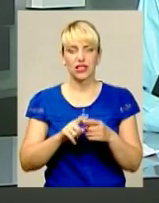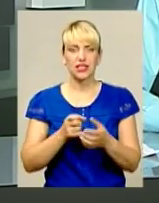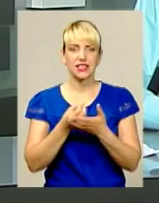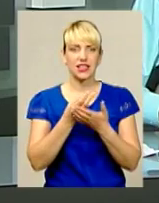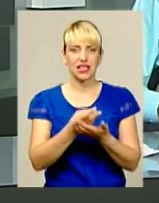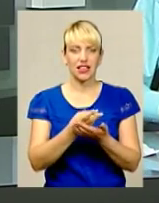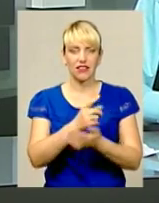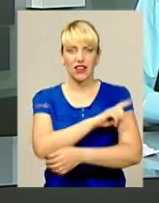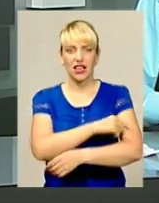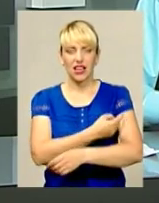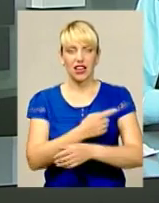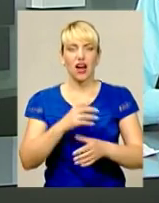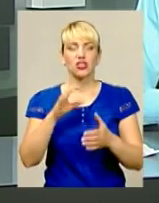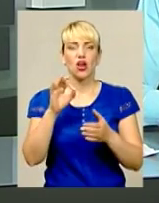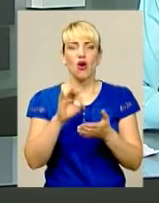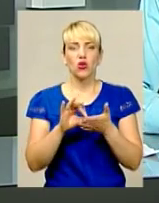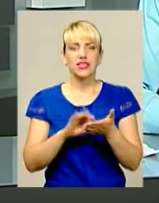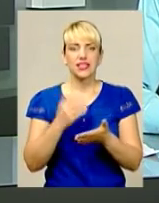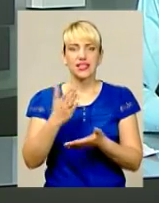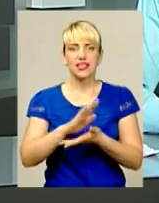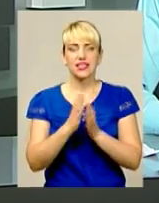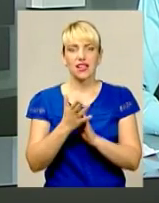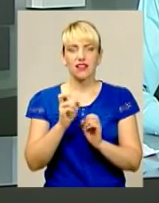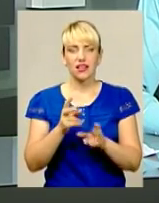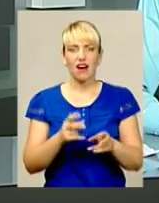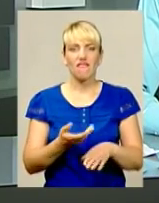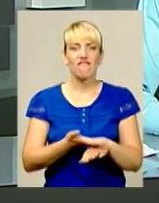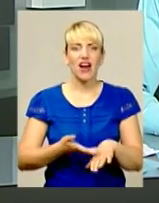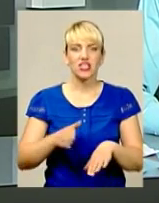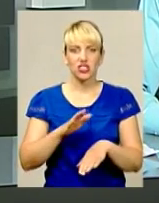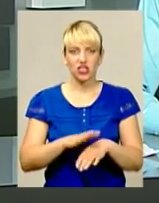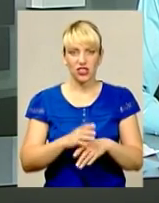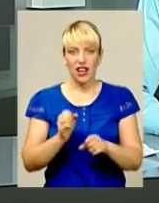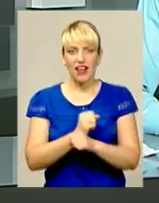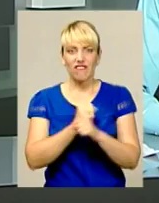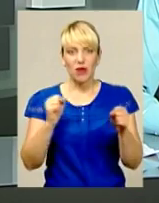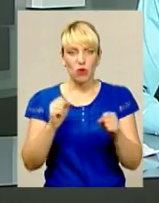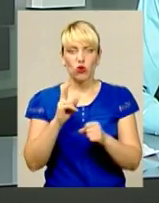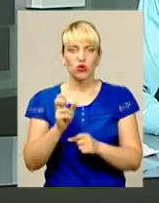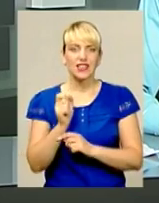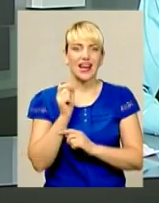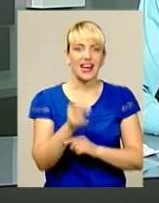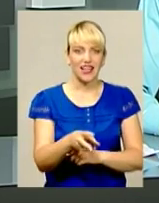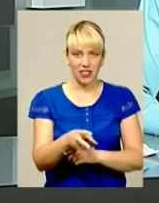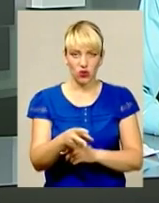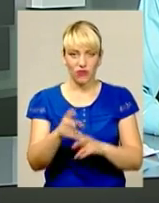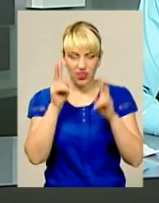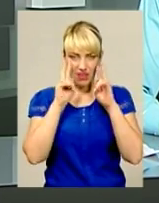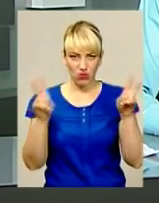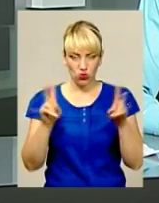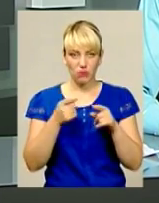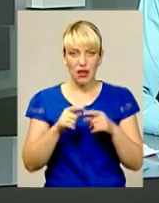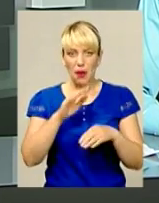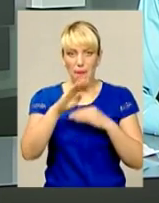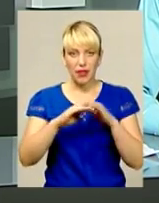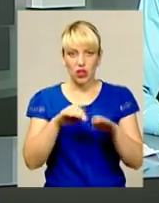оцінюють їхній стан як важкий. Один із потерпілих твердить, вибуховий пристрій кинули невідомі. Ймовірно, під ногами у чоловіків розірвалась